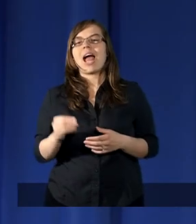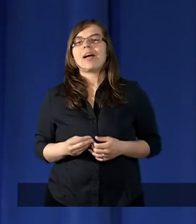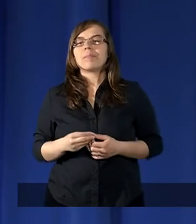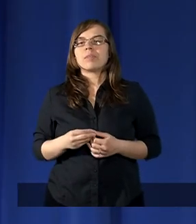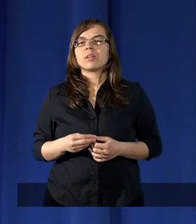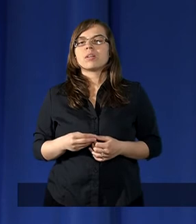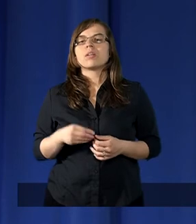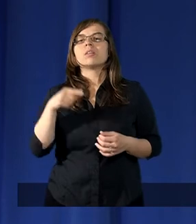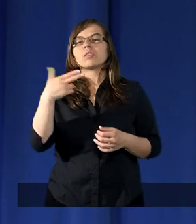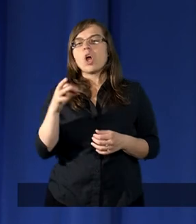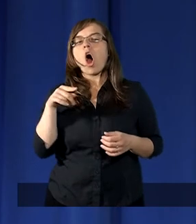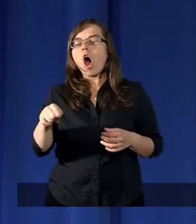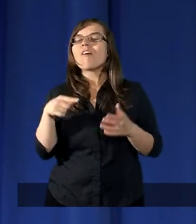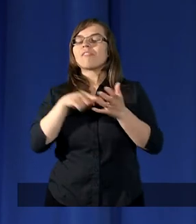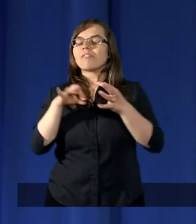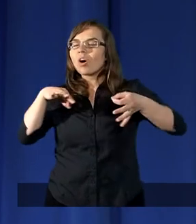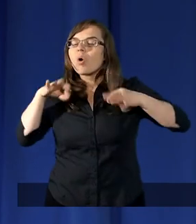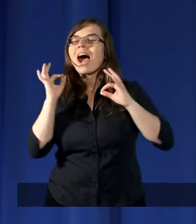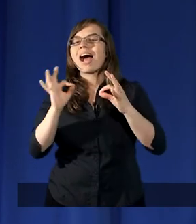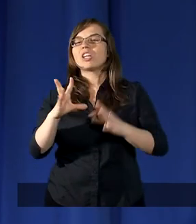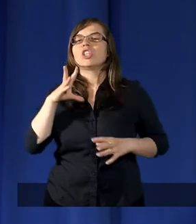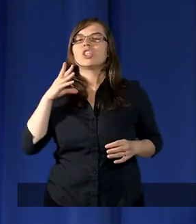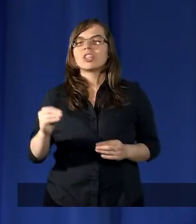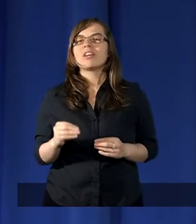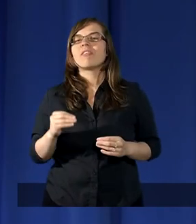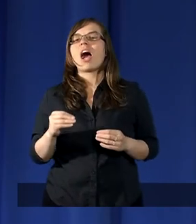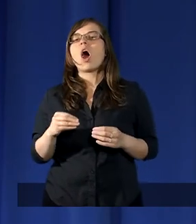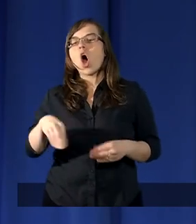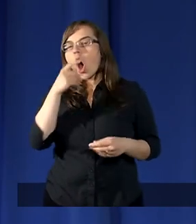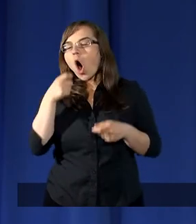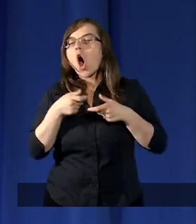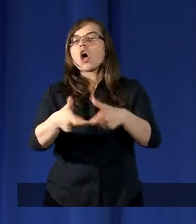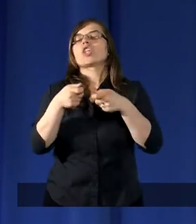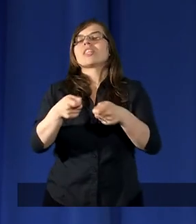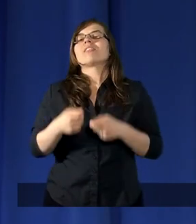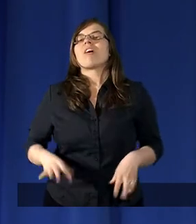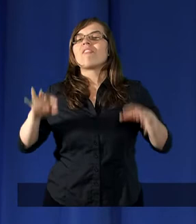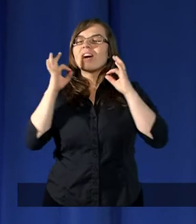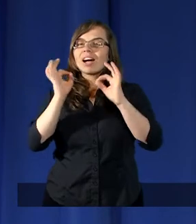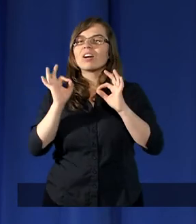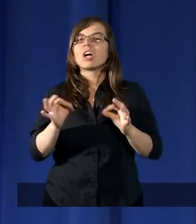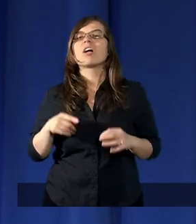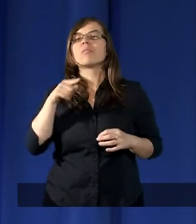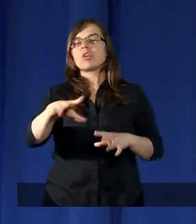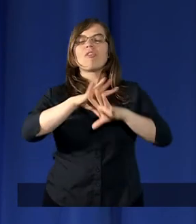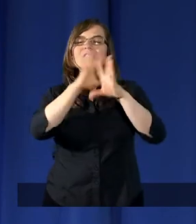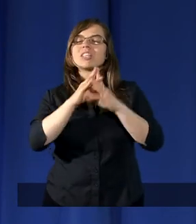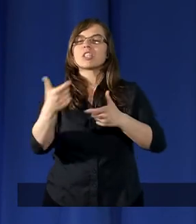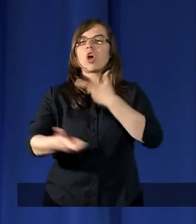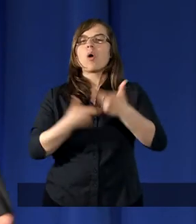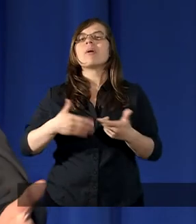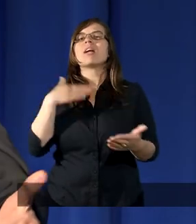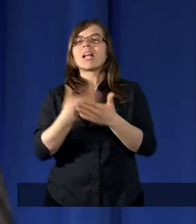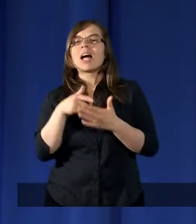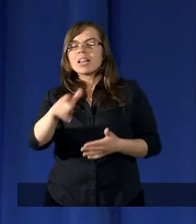właściwie się odżywiały, właściwie wszystko czyniły i